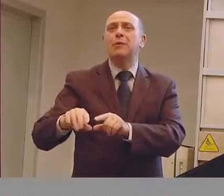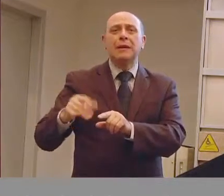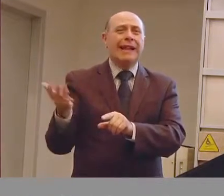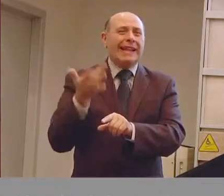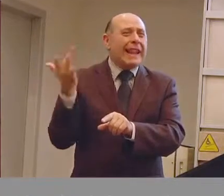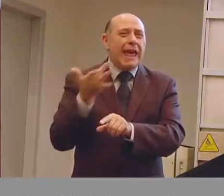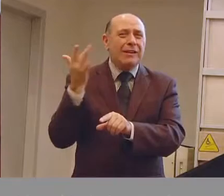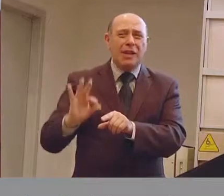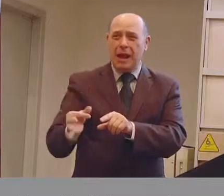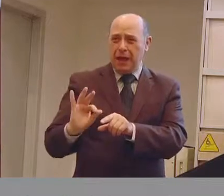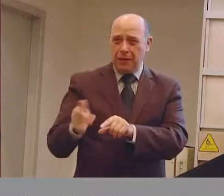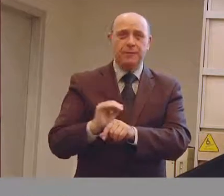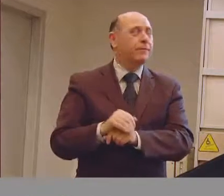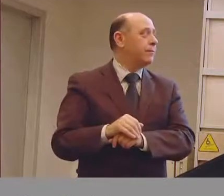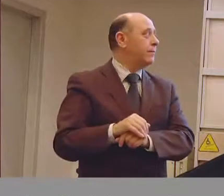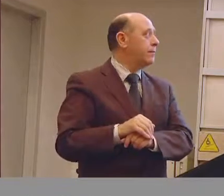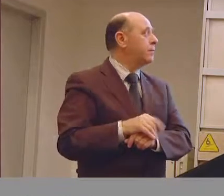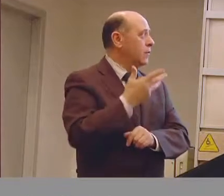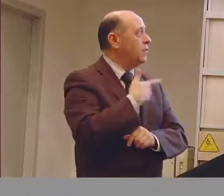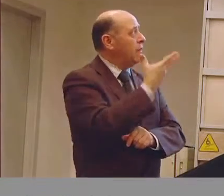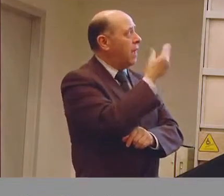tanti altri input come vedremo successivamente.